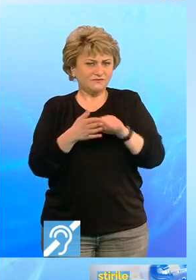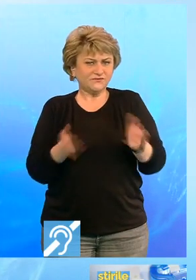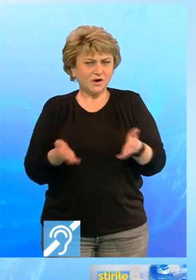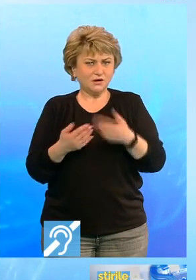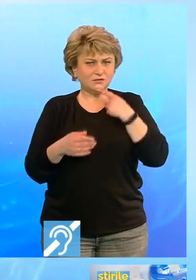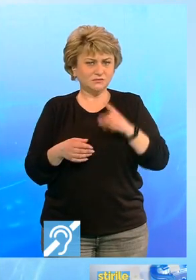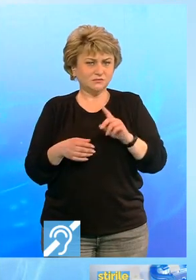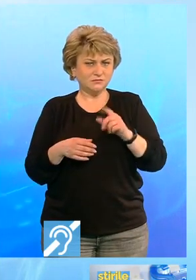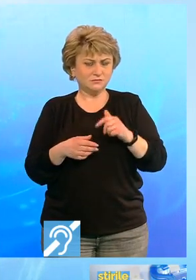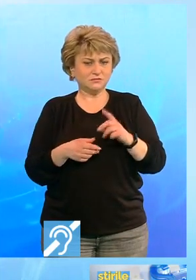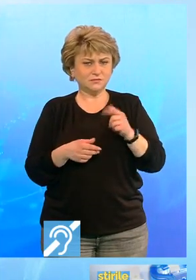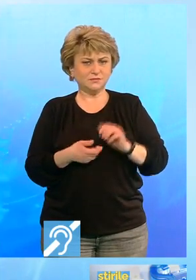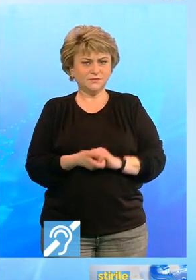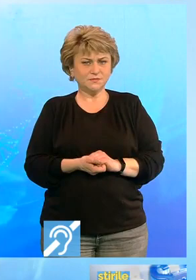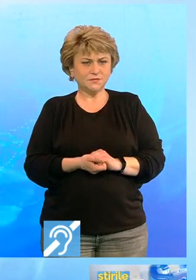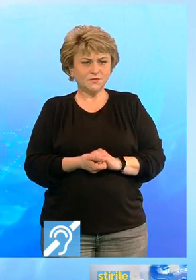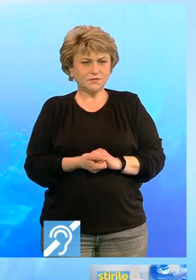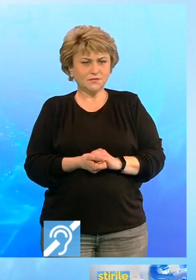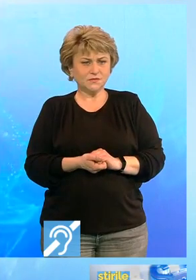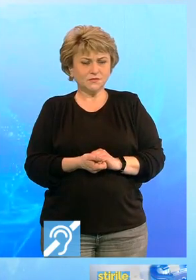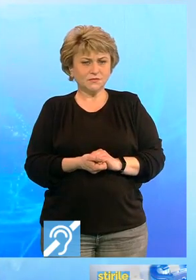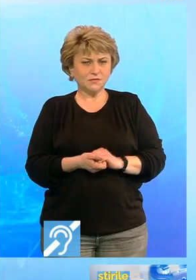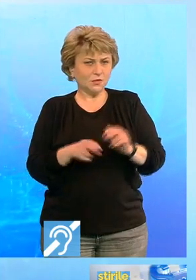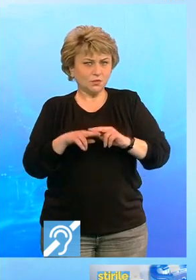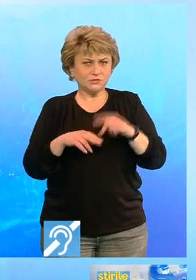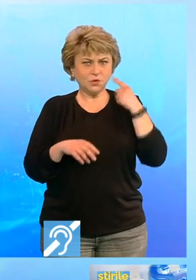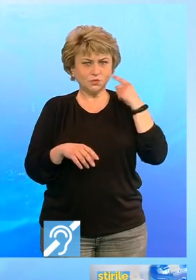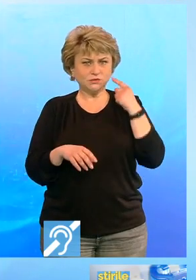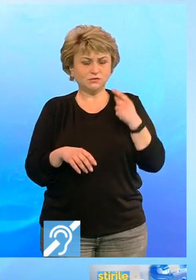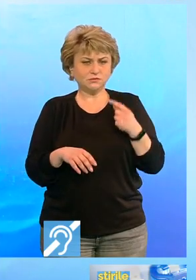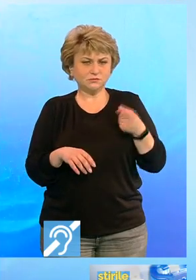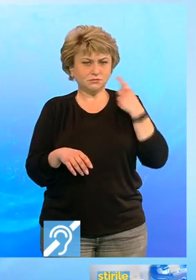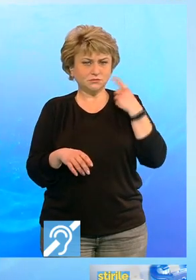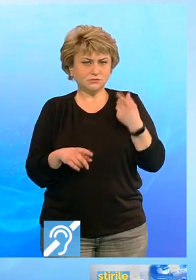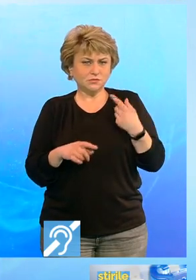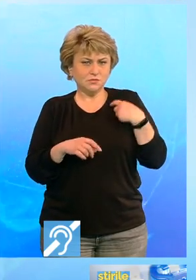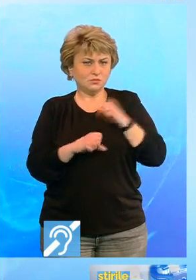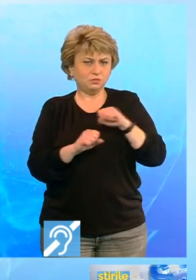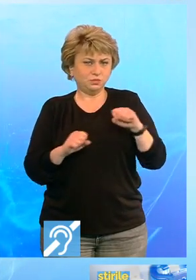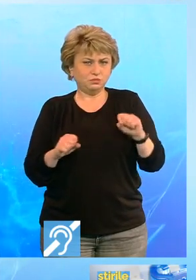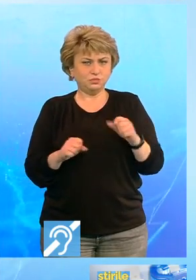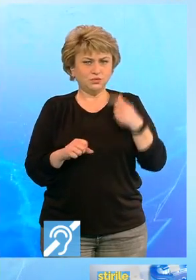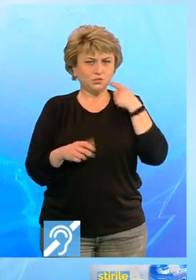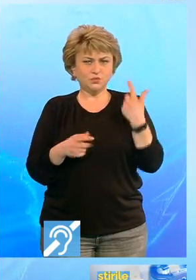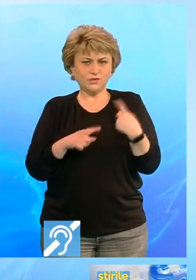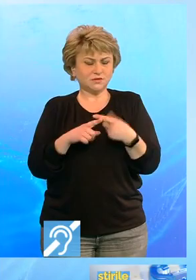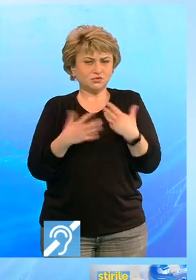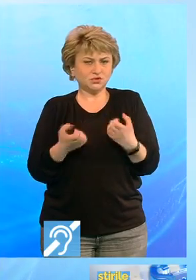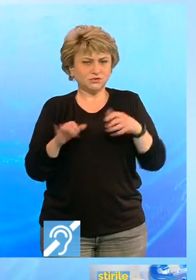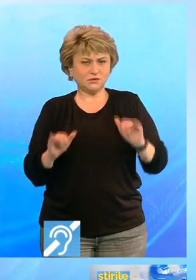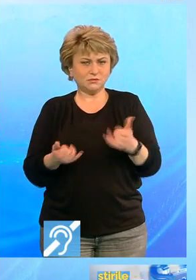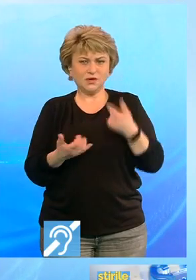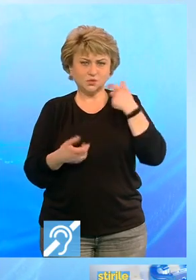S-au evacuat cu scara. Cum s-au auzit?-au auzit doar o bucuitură și dormeam, dar nu știu exact de la ce s-a